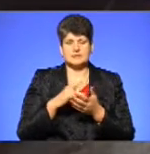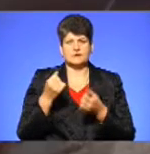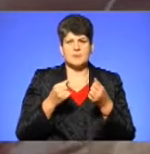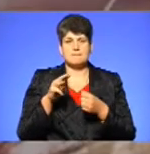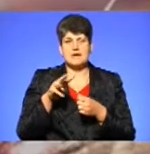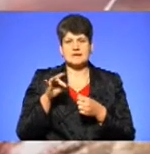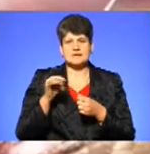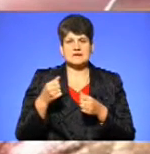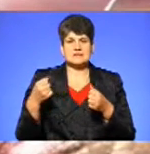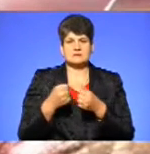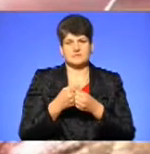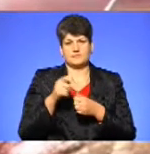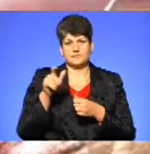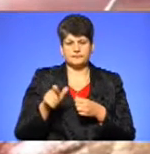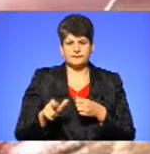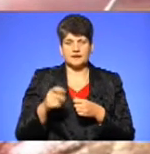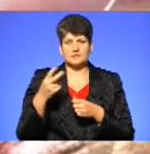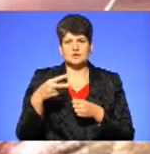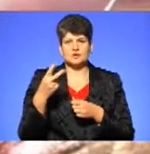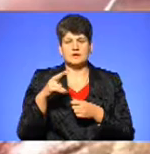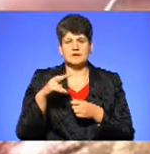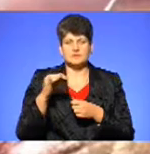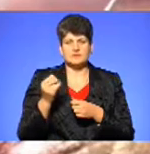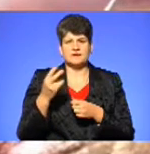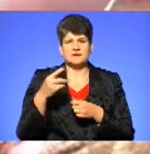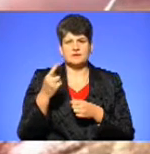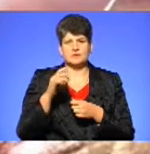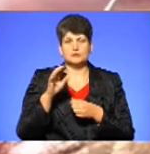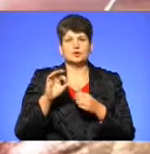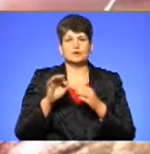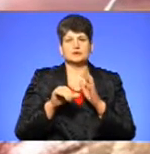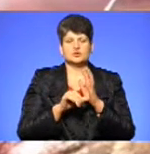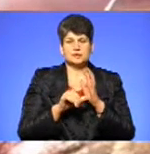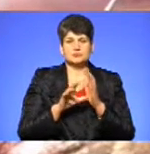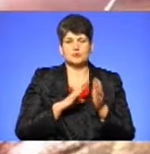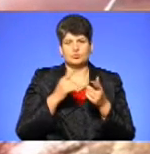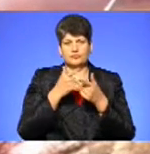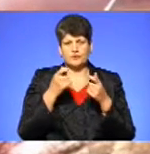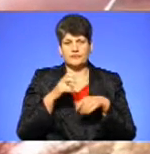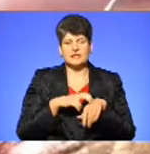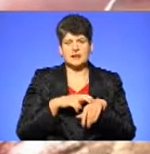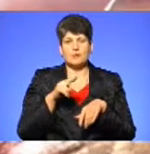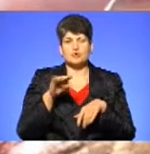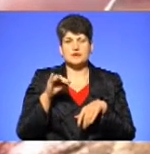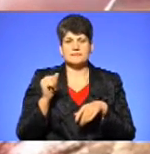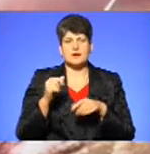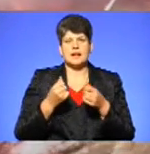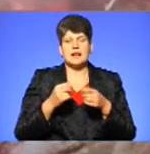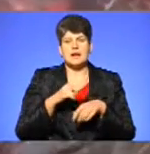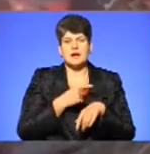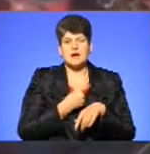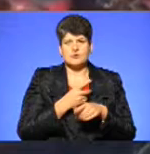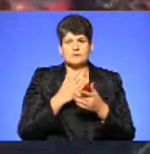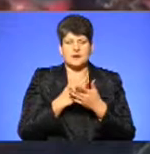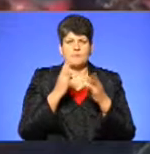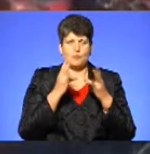перехожого. 2 листопада о 21.06 на лінії 102 надійшло повідомлення від лігкаря Печаєвської лікарні про дорожньо-транспортну прогоду з потерпілими.